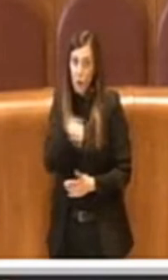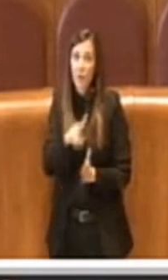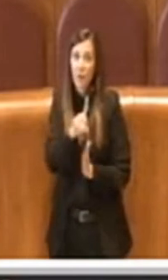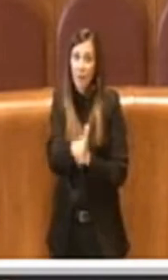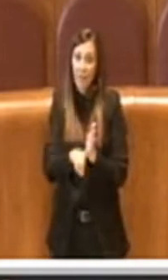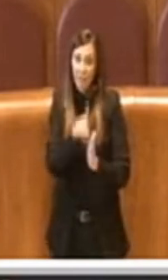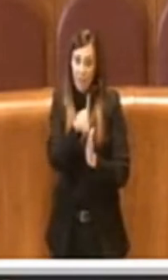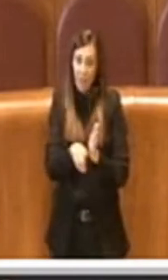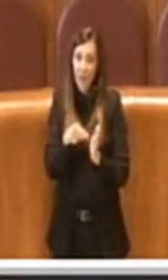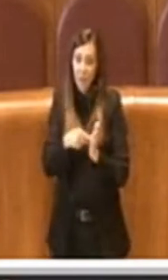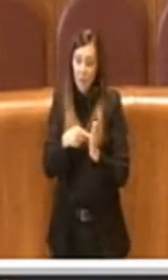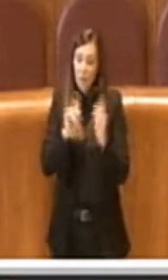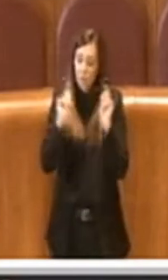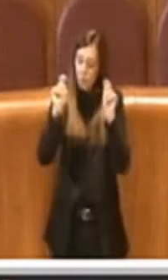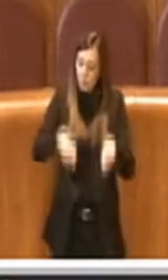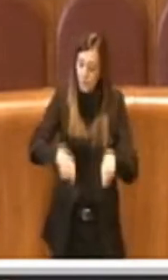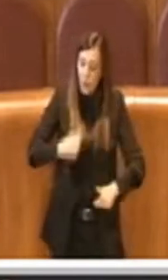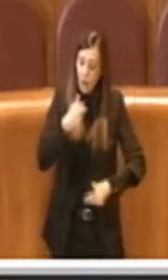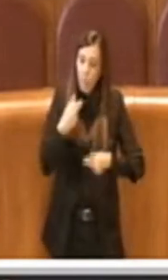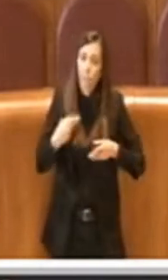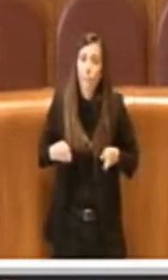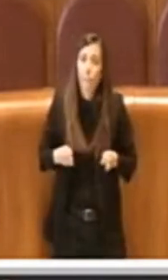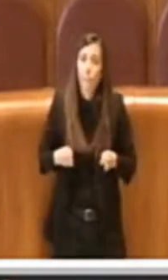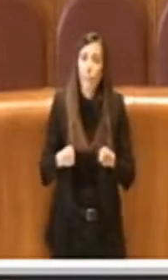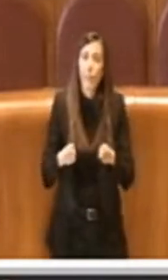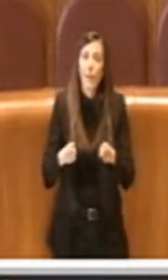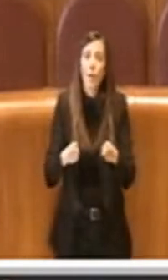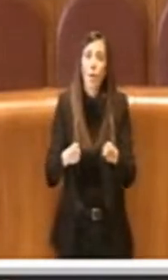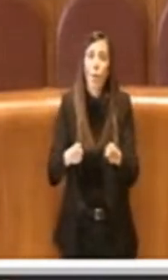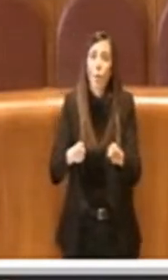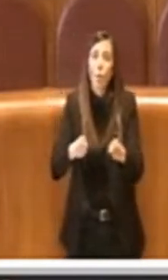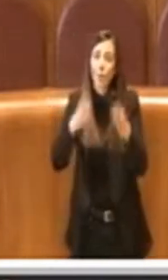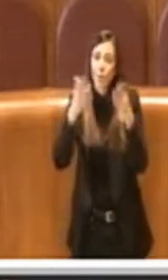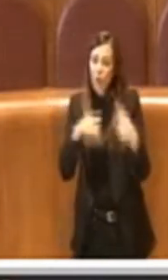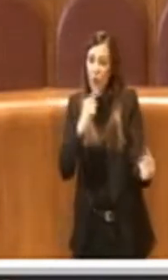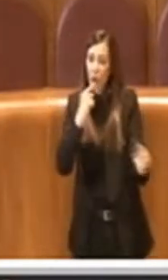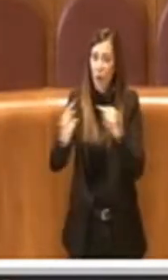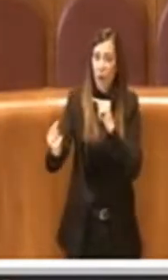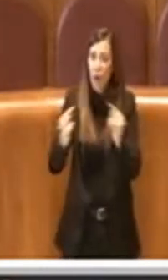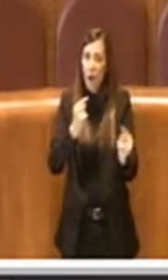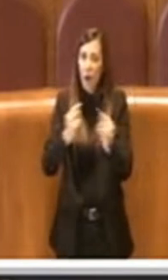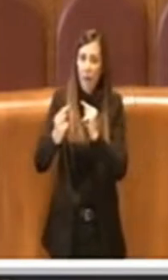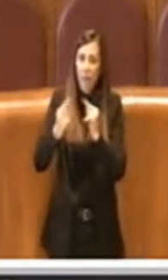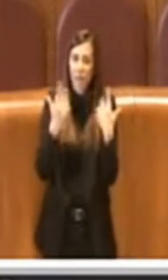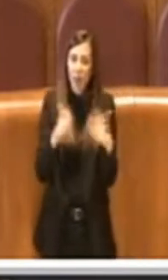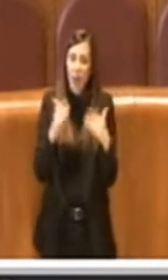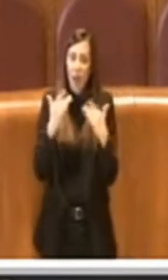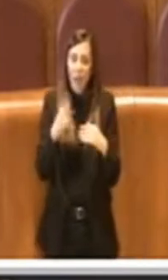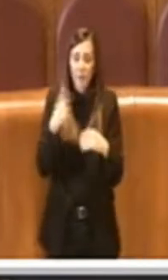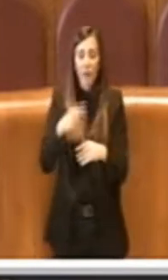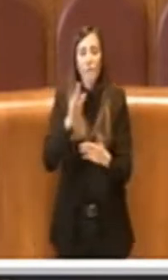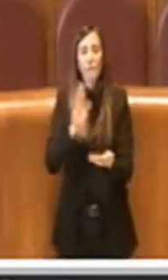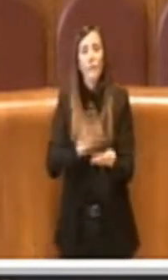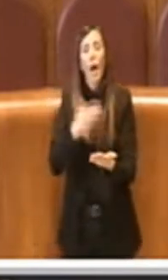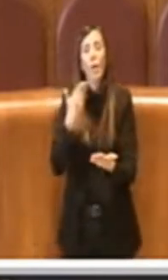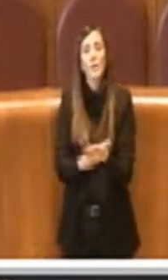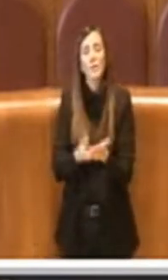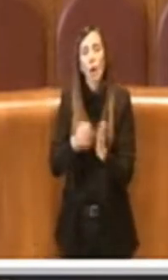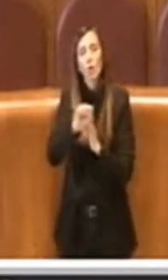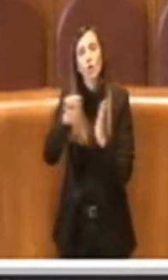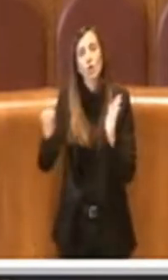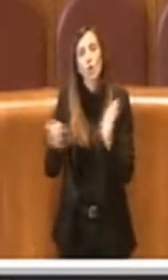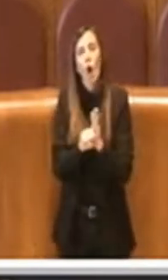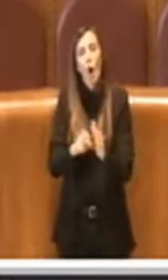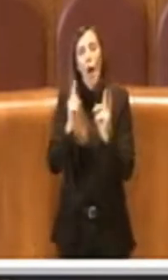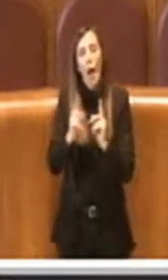avviare un percorso di cui già si è dibattuto che preveda la valorizzazione storico-ambientale dell